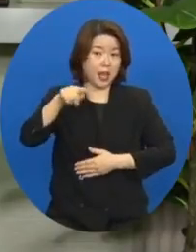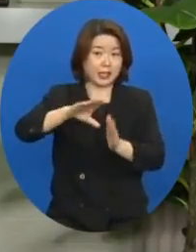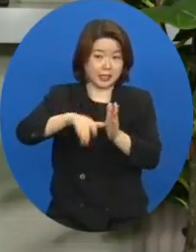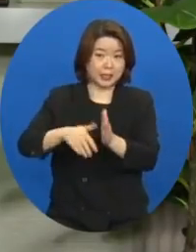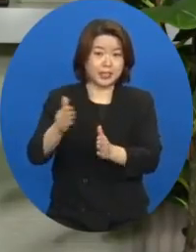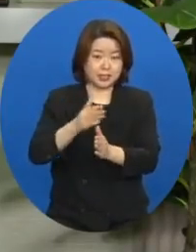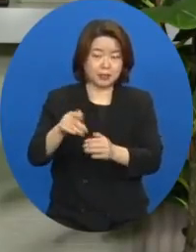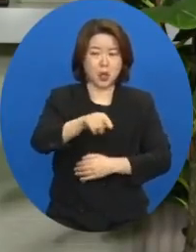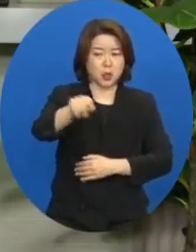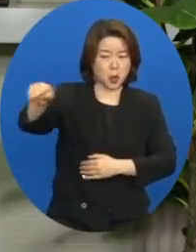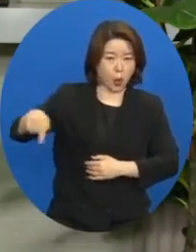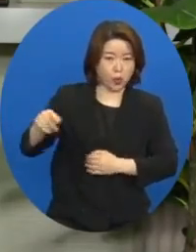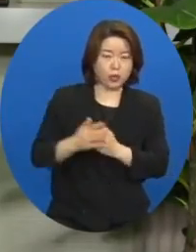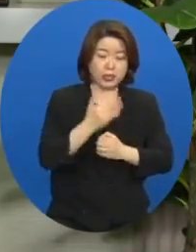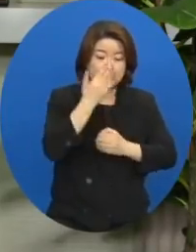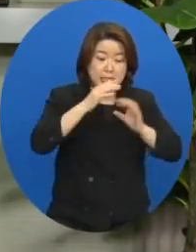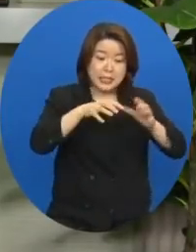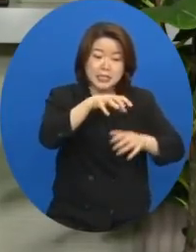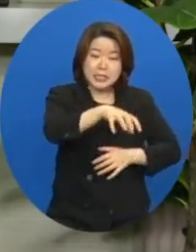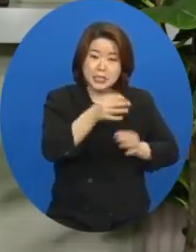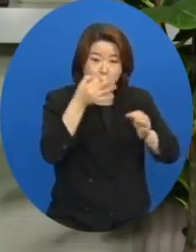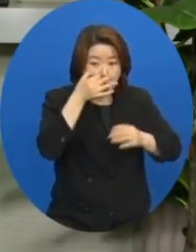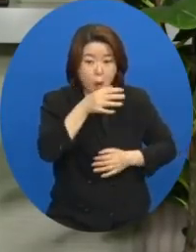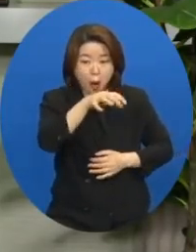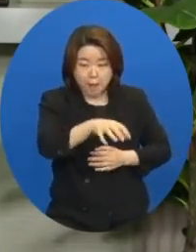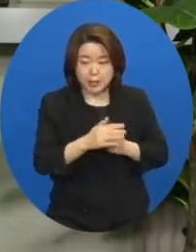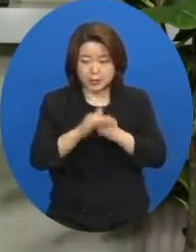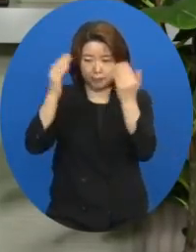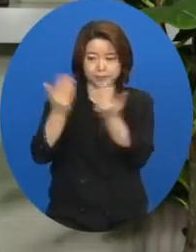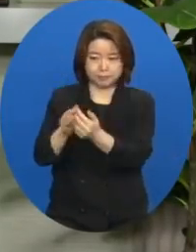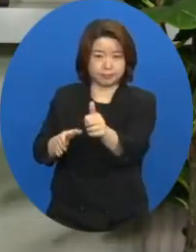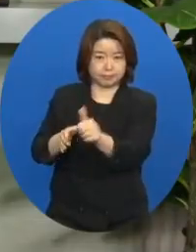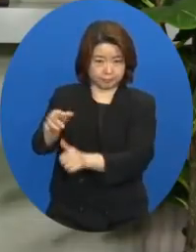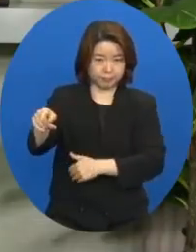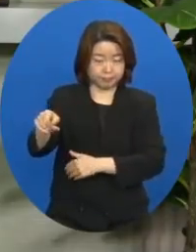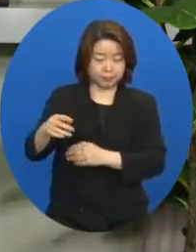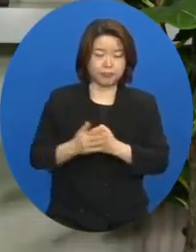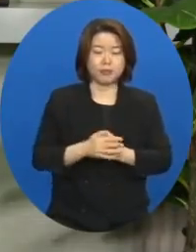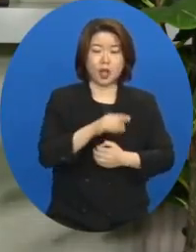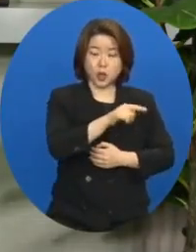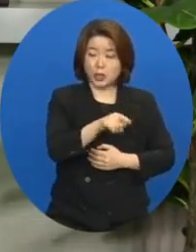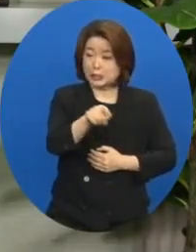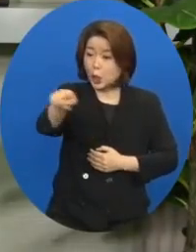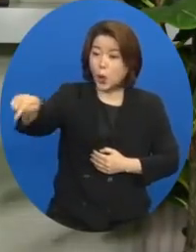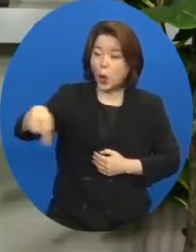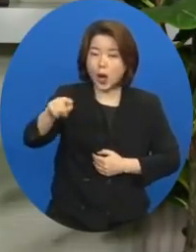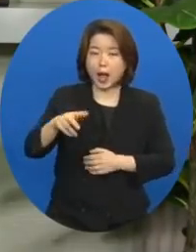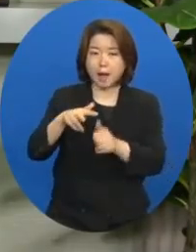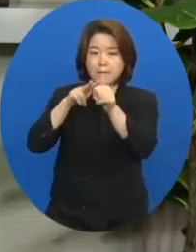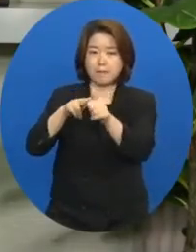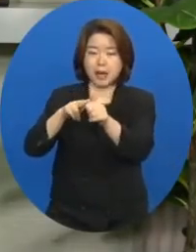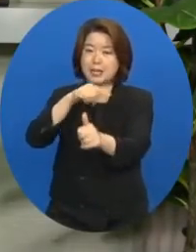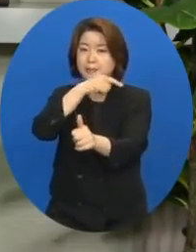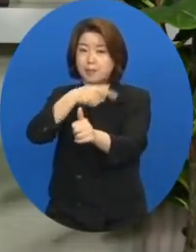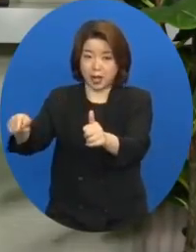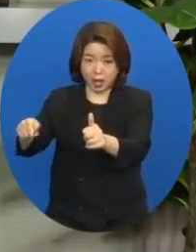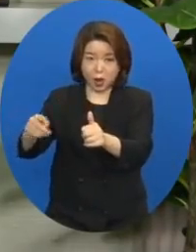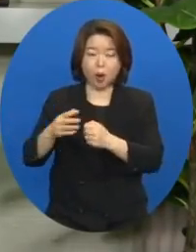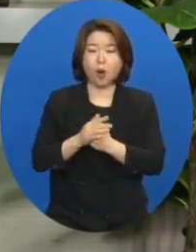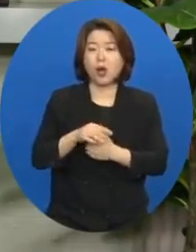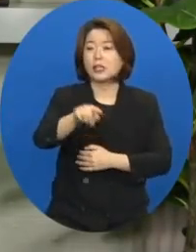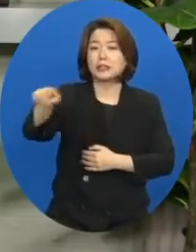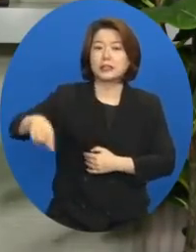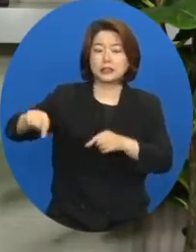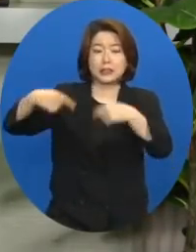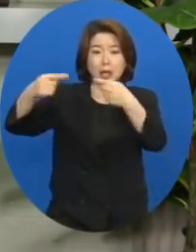내가 그들을 이스라엘 앞에서 다 죽이겠다. 너는 그들의 말 뒷발에 힘줄을 끊고 그들의